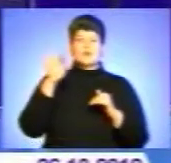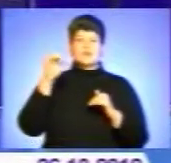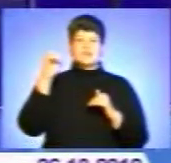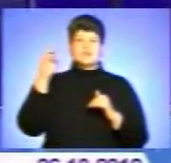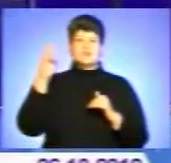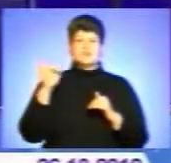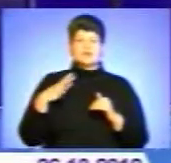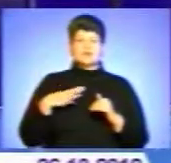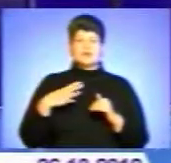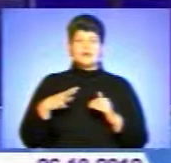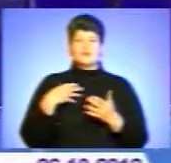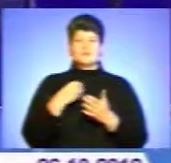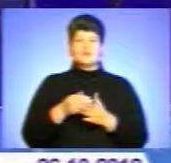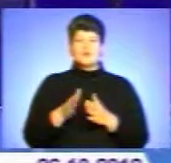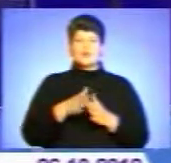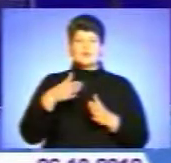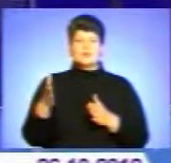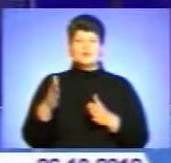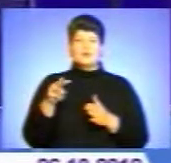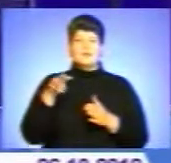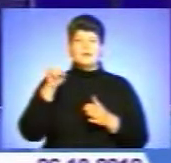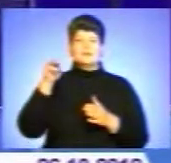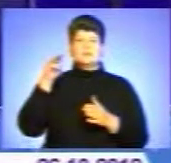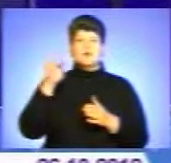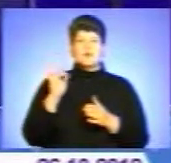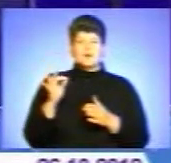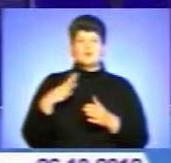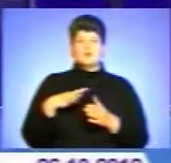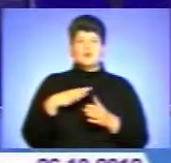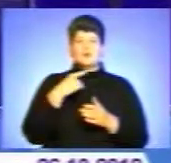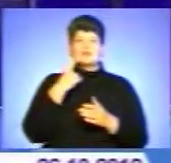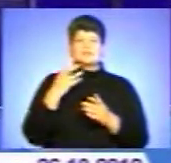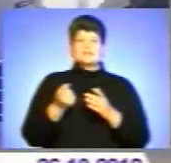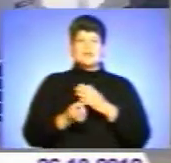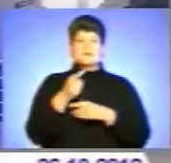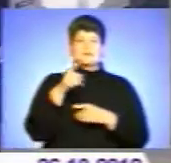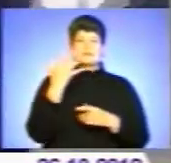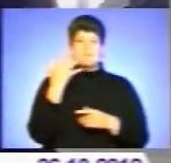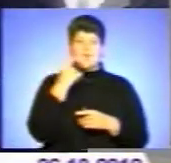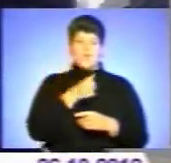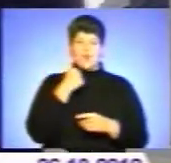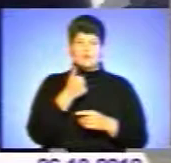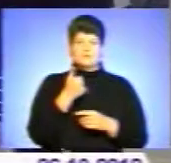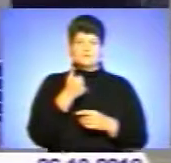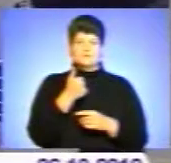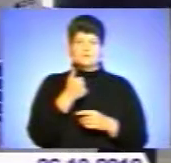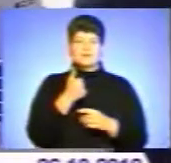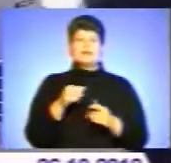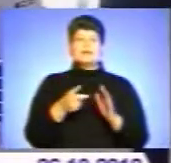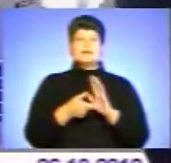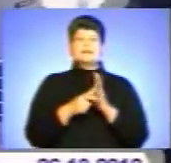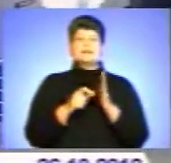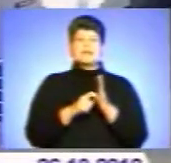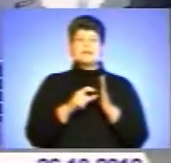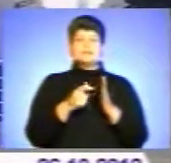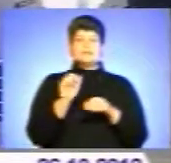чекає на свою гілку метро. А зараз обіцяє, вона з'явиться вже за п'ять років. Станція і подром прийняла перших